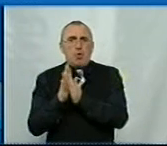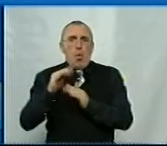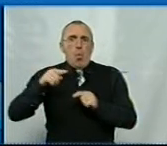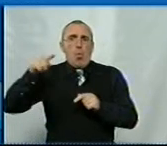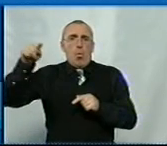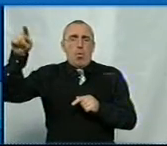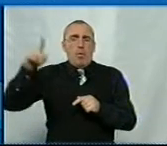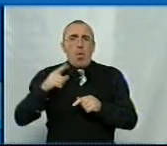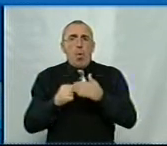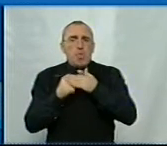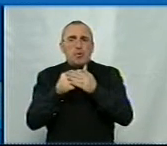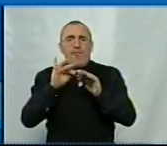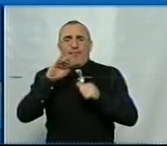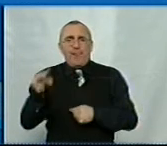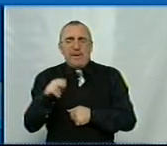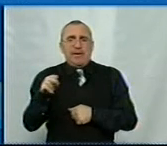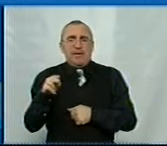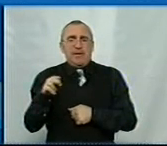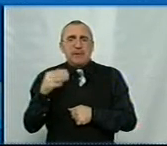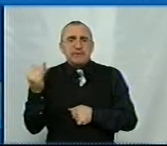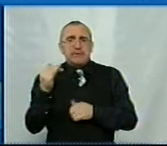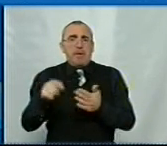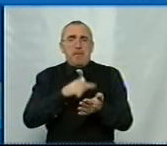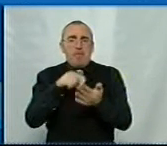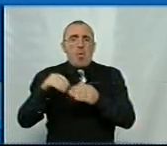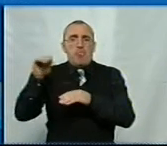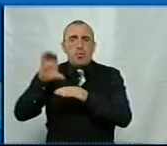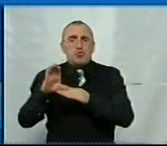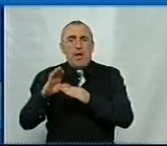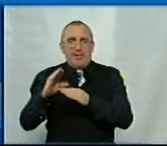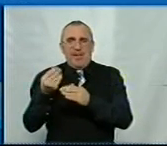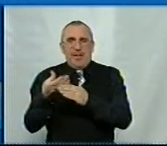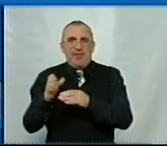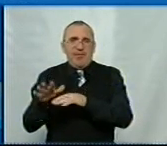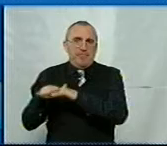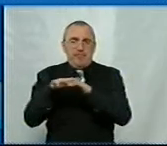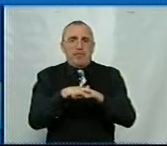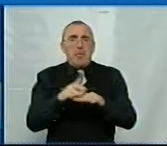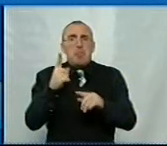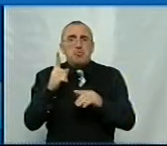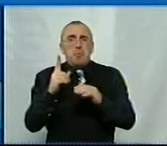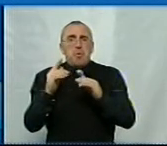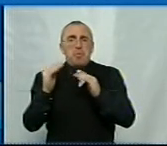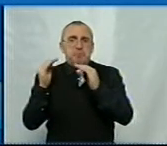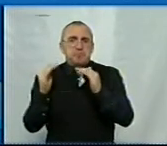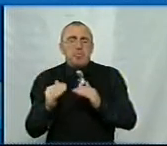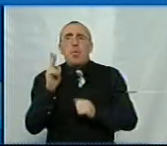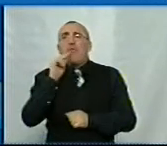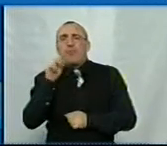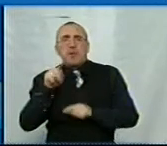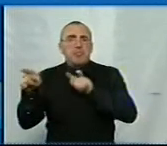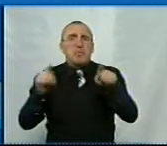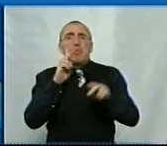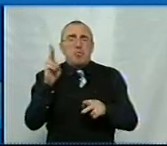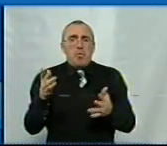Це основний вид податку, в якому зацікавлене місто, ну, в плані бюджетних надходжень. Чому уповільнюється? Кого винити? Наче б то, ну,